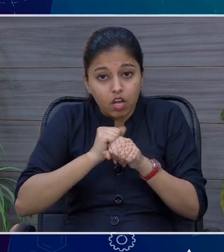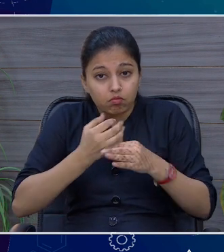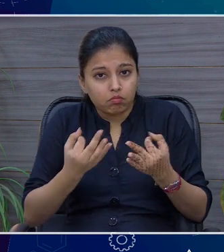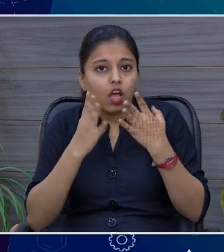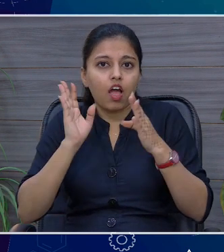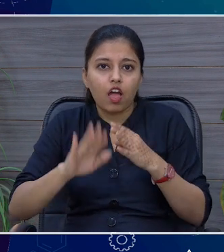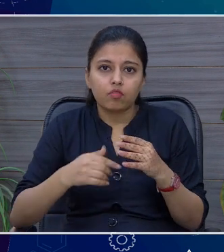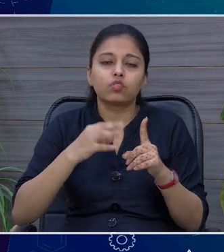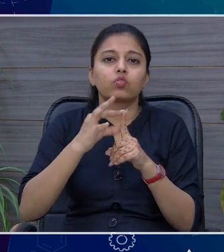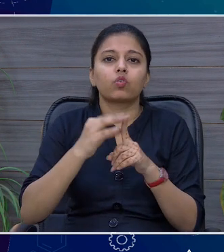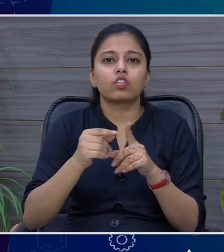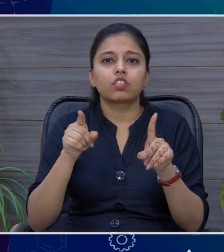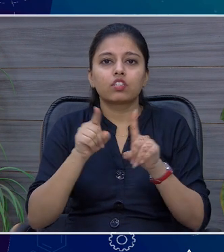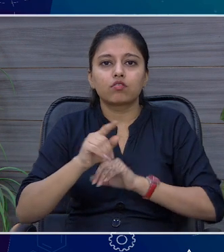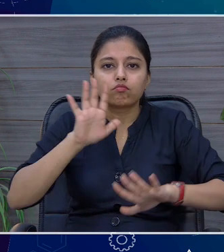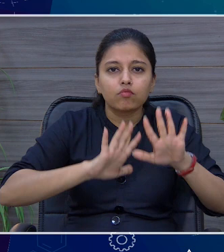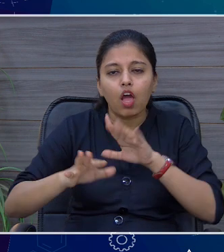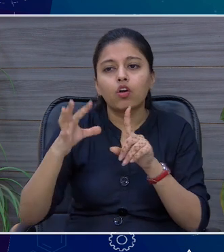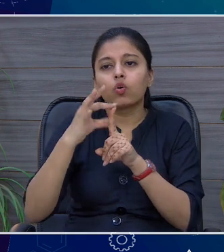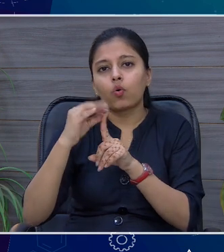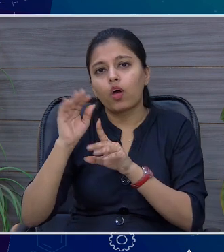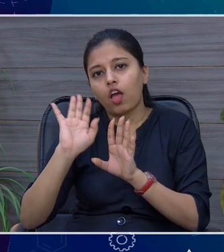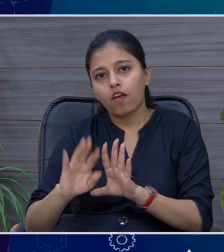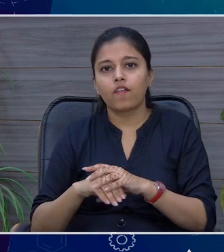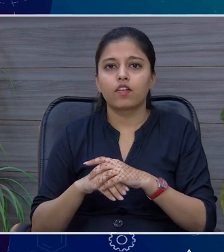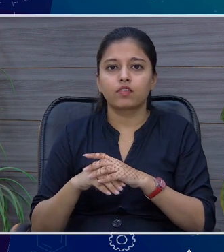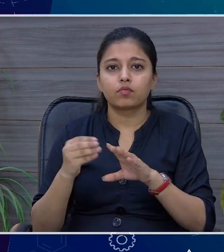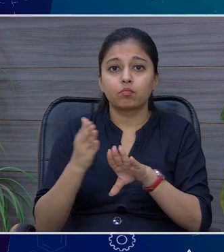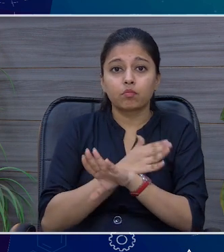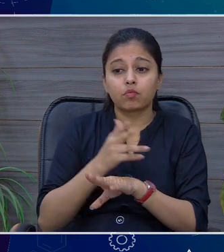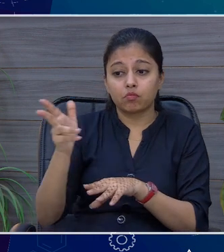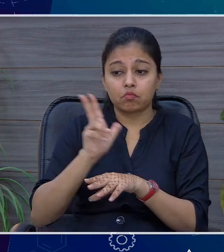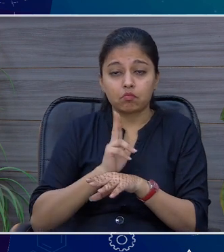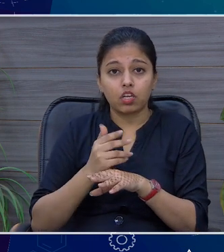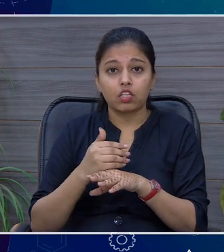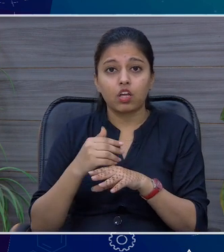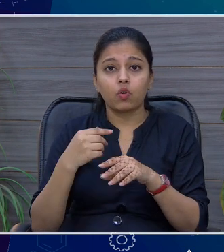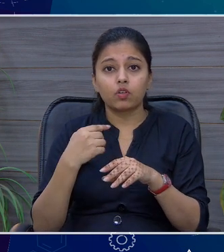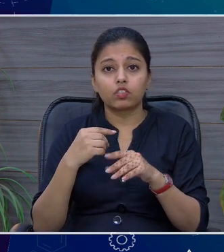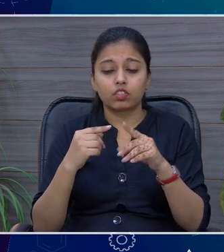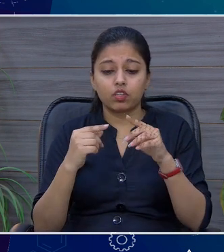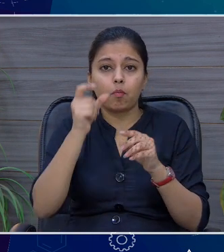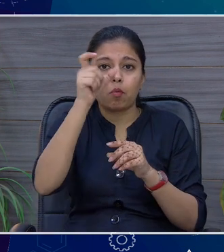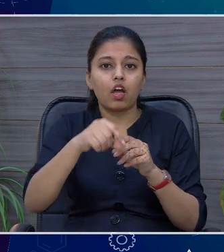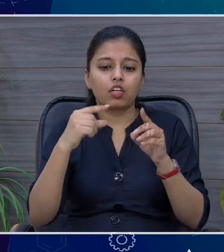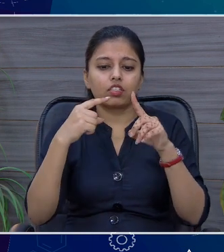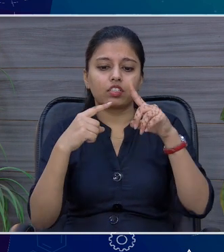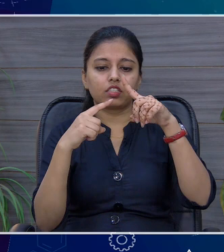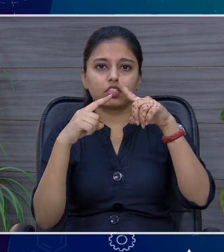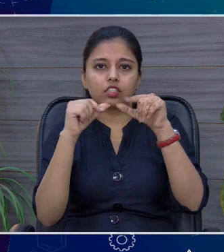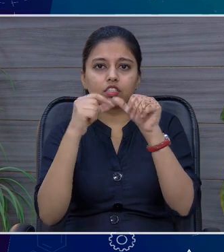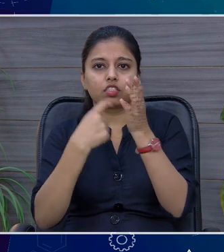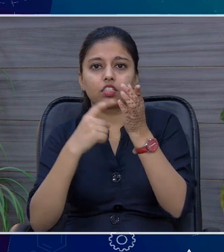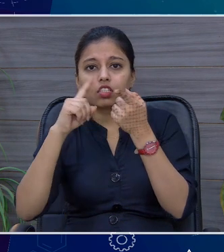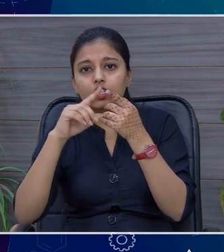बिल्कुल और हमारा बॉलीवोड इसमें हमारा बहुत साथ देता है जैसे अभी शुबांग जी ने दर्शित सफारी की बात की फिर हमने थ्री इडियोट भी देखी फिर